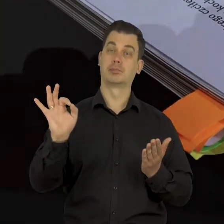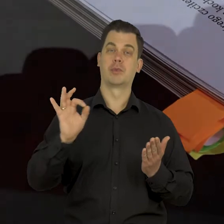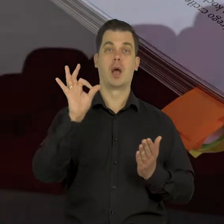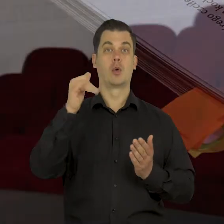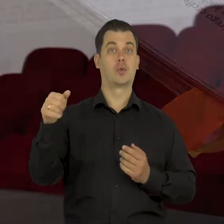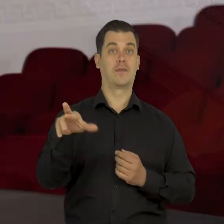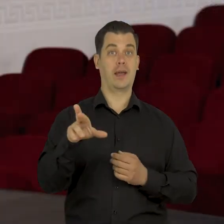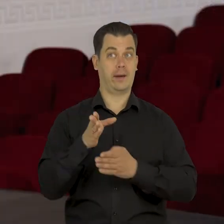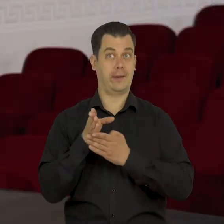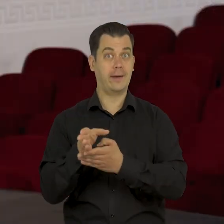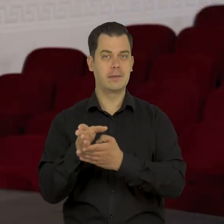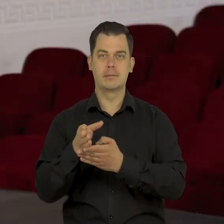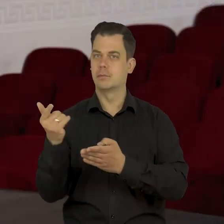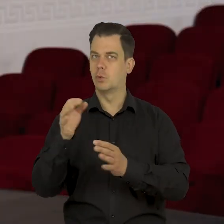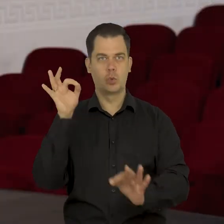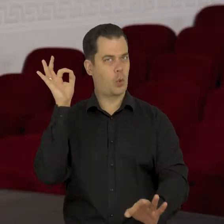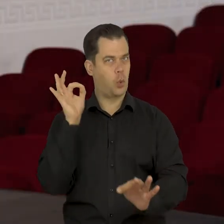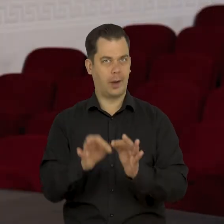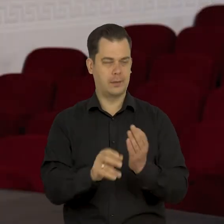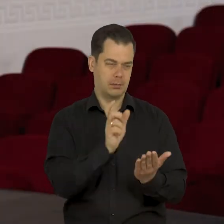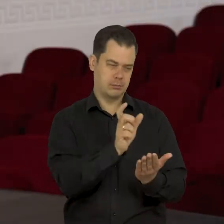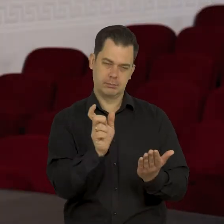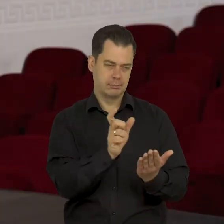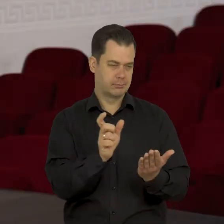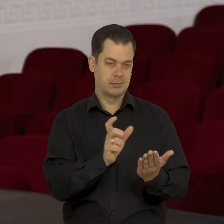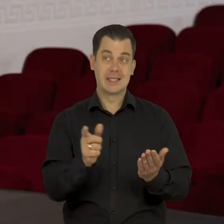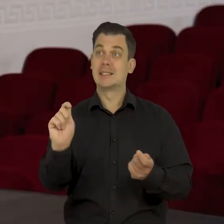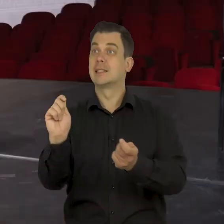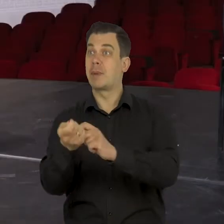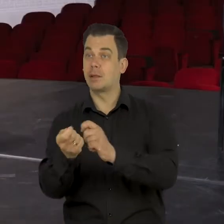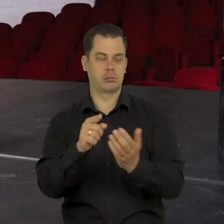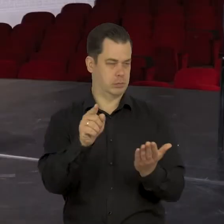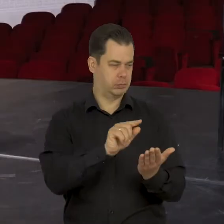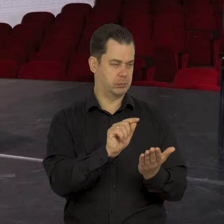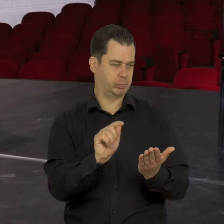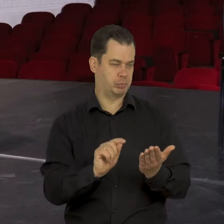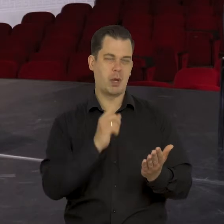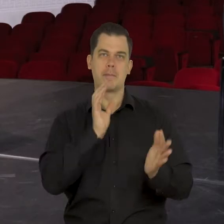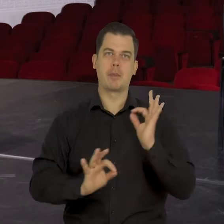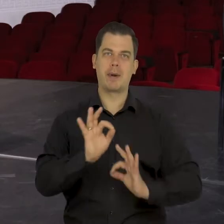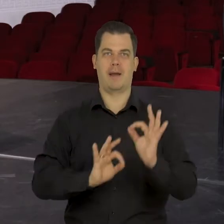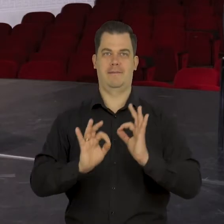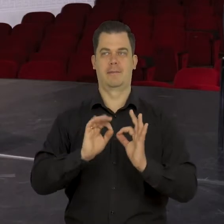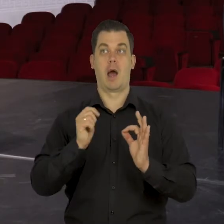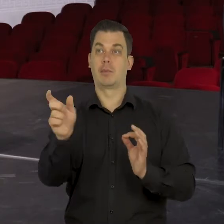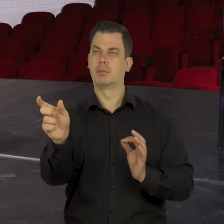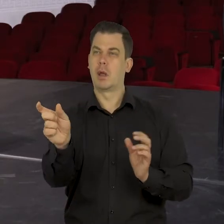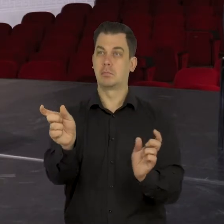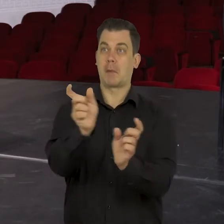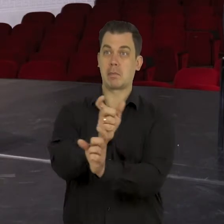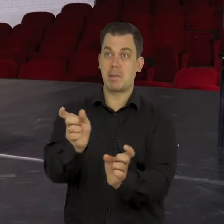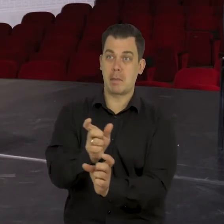musi być bardzo dokładny, musi każdą zmianę, jest jakieś nowe tłumaczenie, trzeba to wszystko